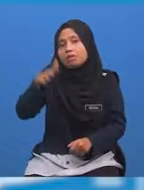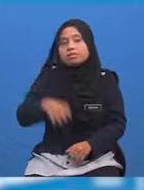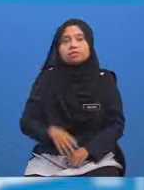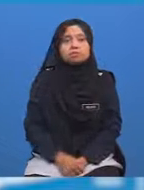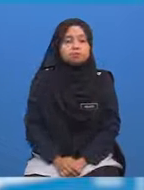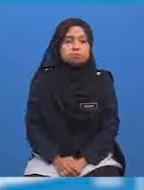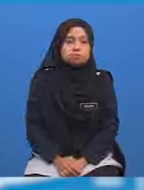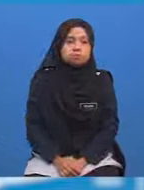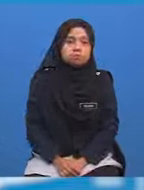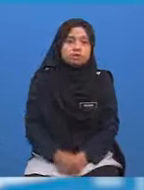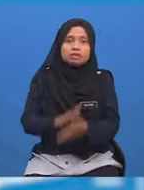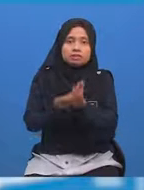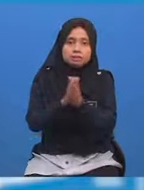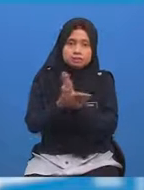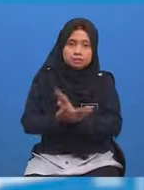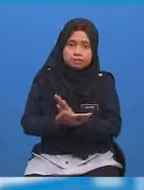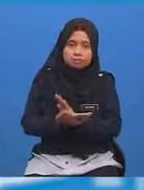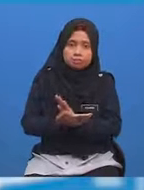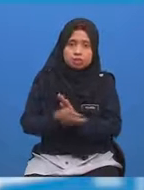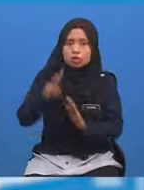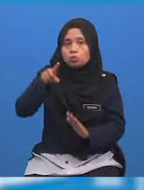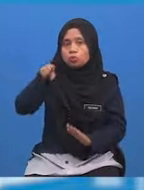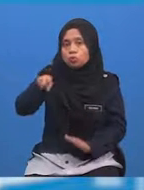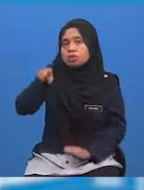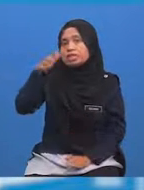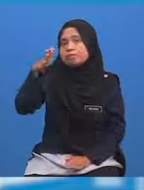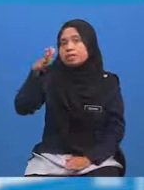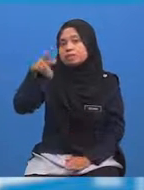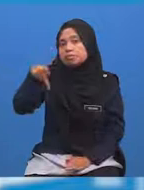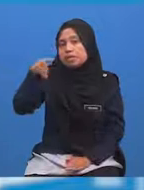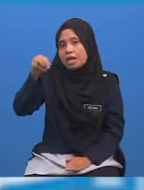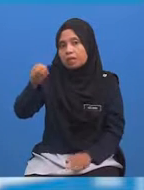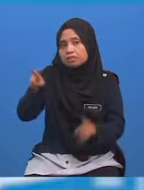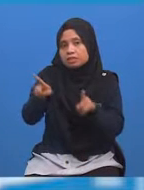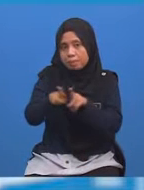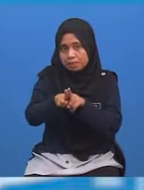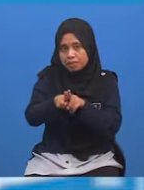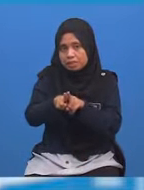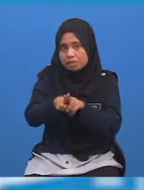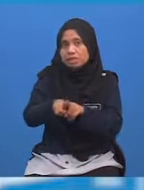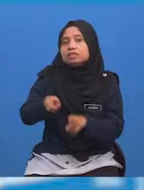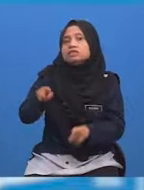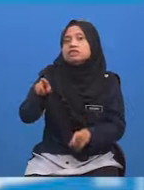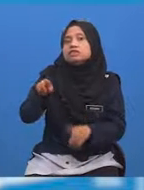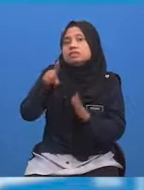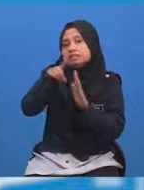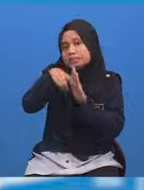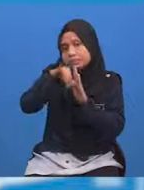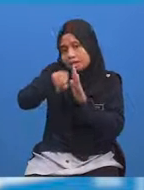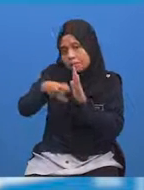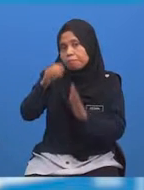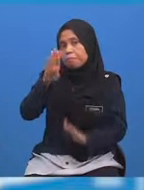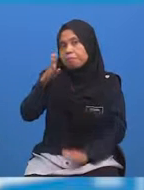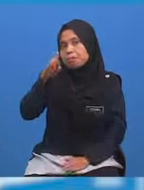Jadi 2.15 petang sama dengan jam 14